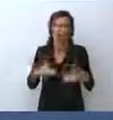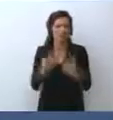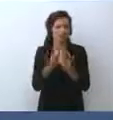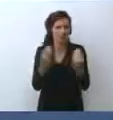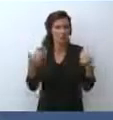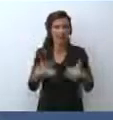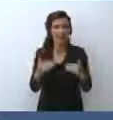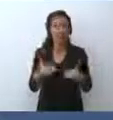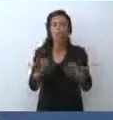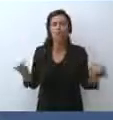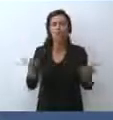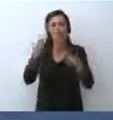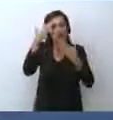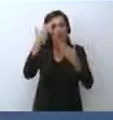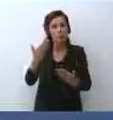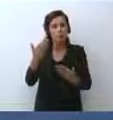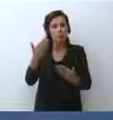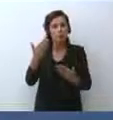purtroppo